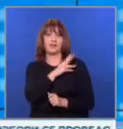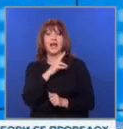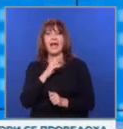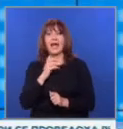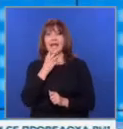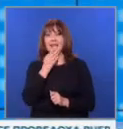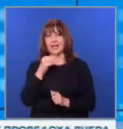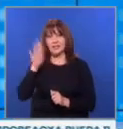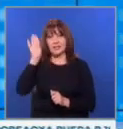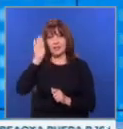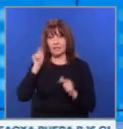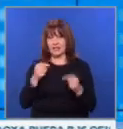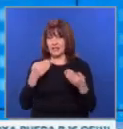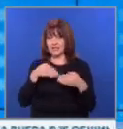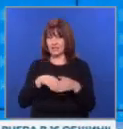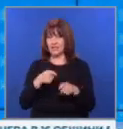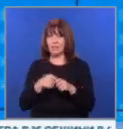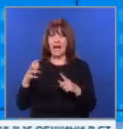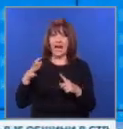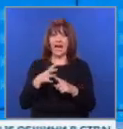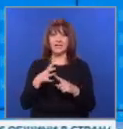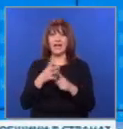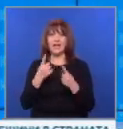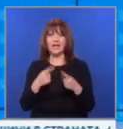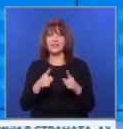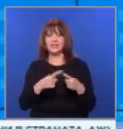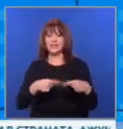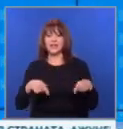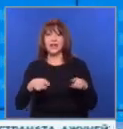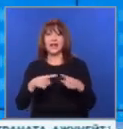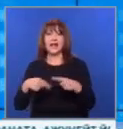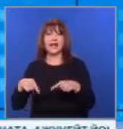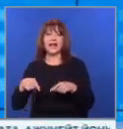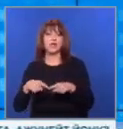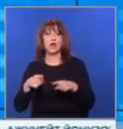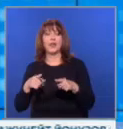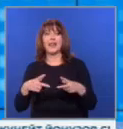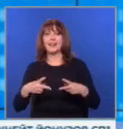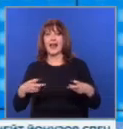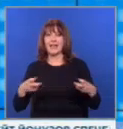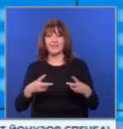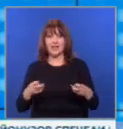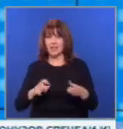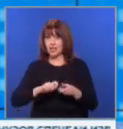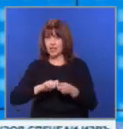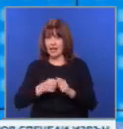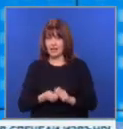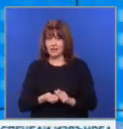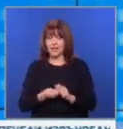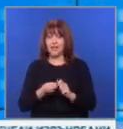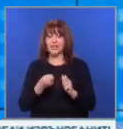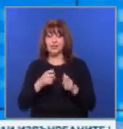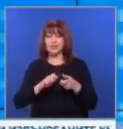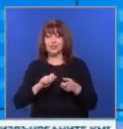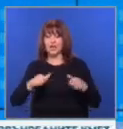Израелската армия тази нощ извърши атаки в различни райони на Ливан. Ще разруши ли обаче операцията Финансовата система на